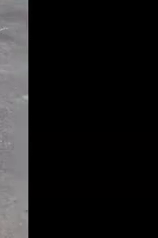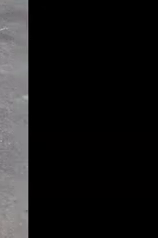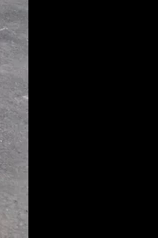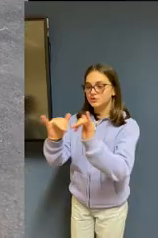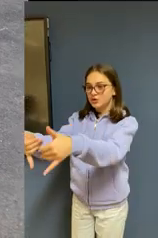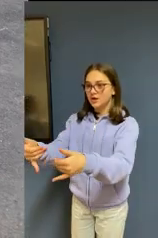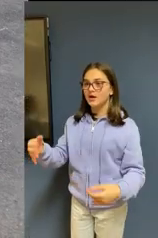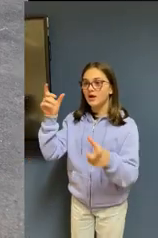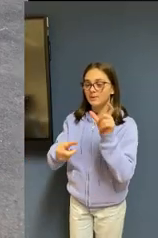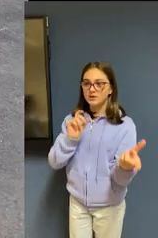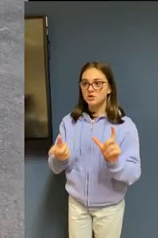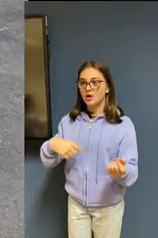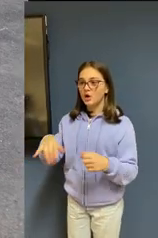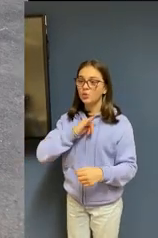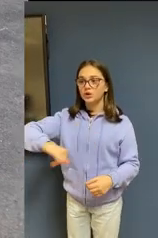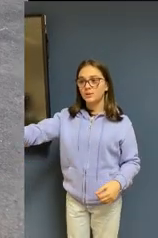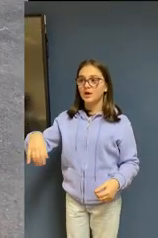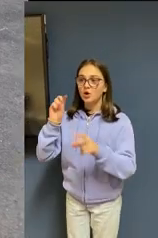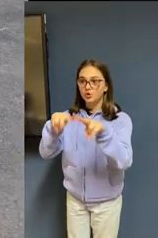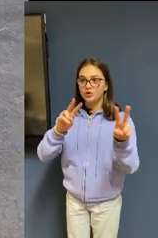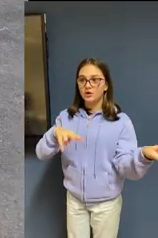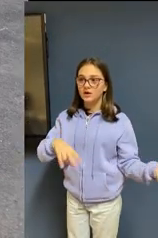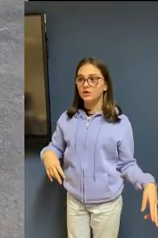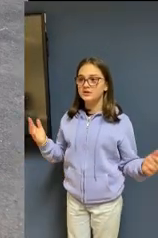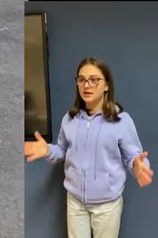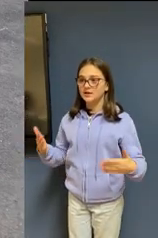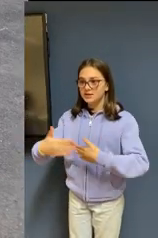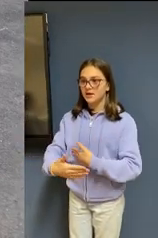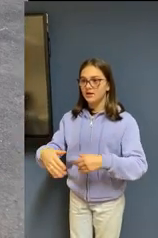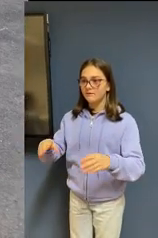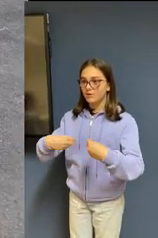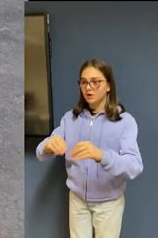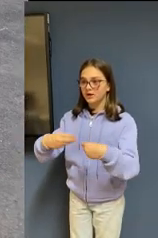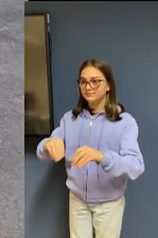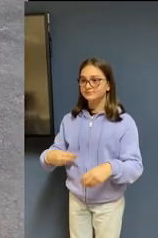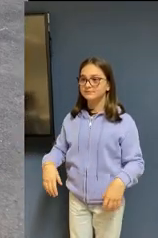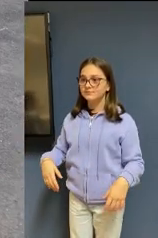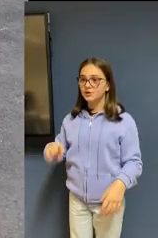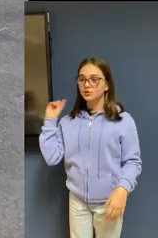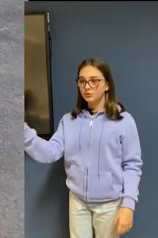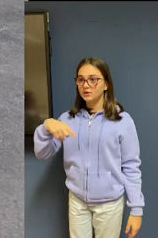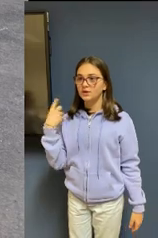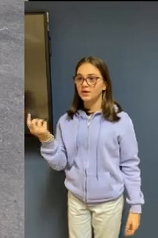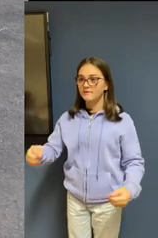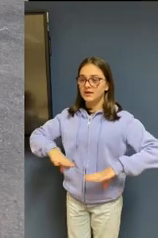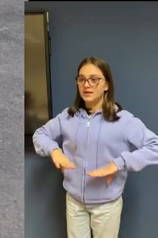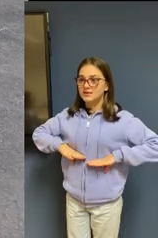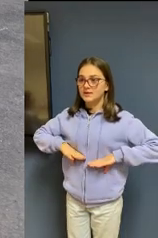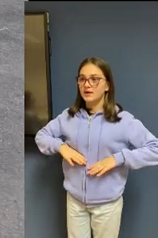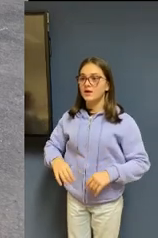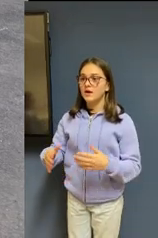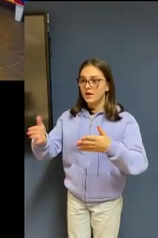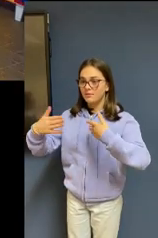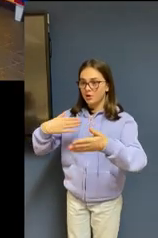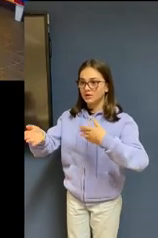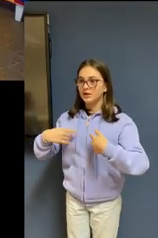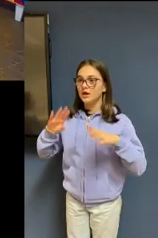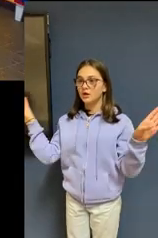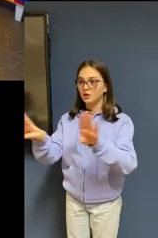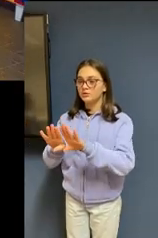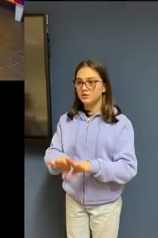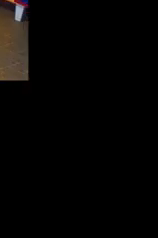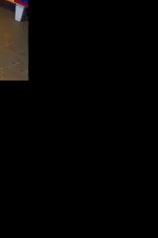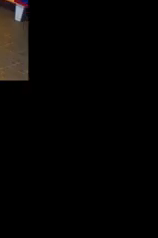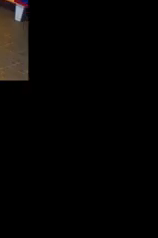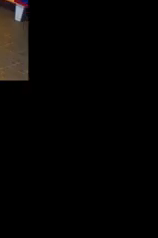Le ultime persone ad uscire si devono assicurare che non sia rimasto nessuno all'interno dell'auditorio e che tutte le finestre